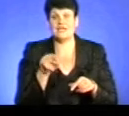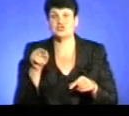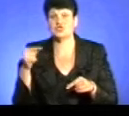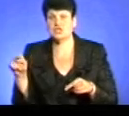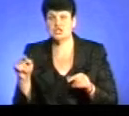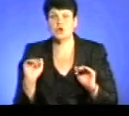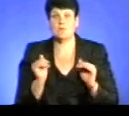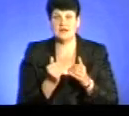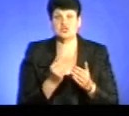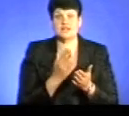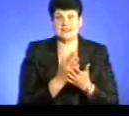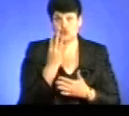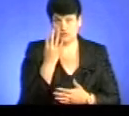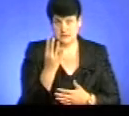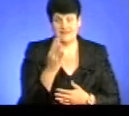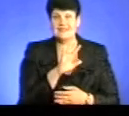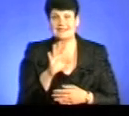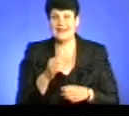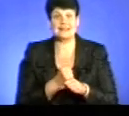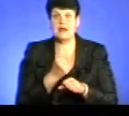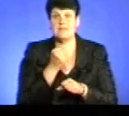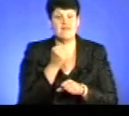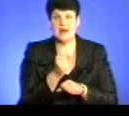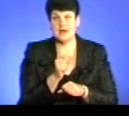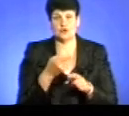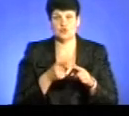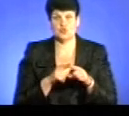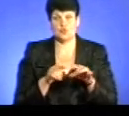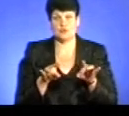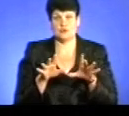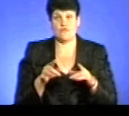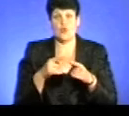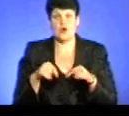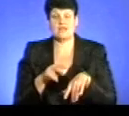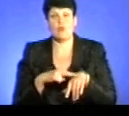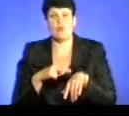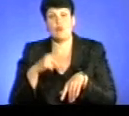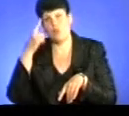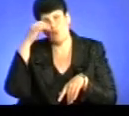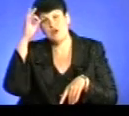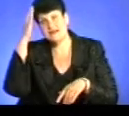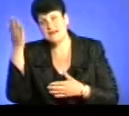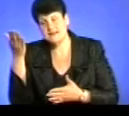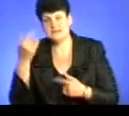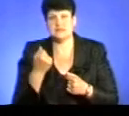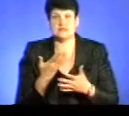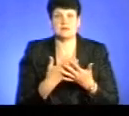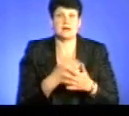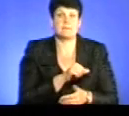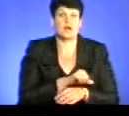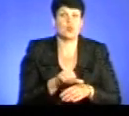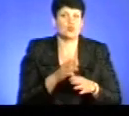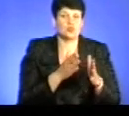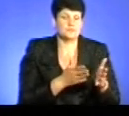їх є чотири, він не направляє цю постанову до органів поліції чи до органів прикордонної служби.